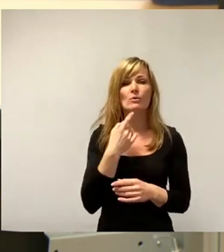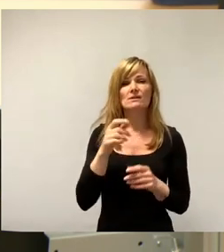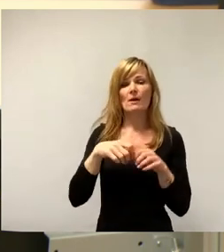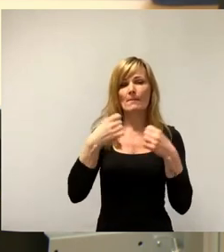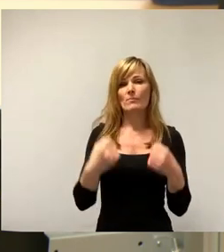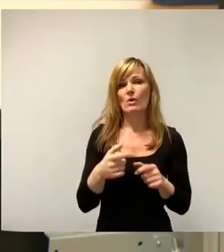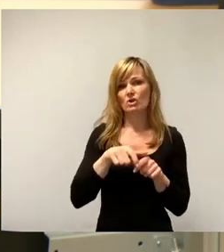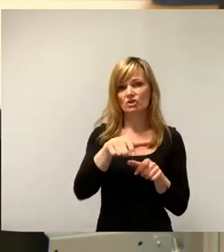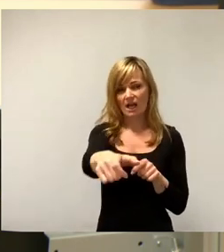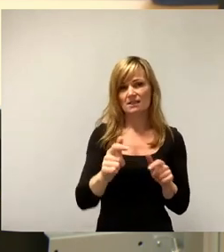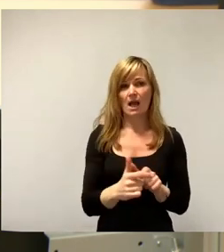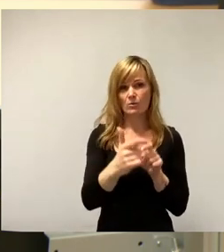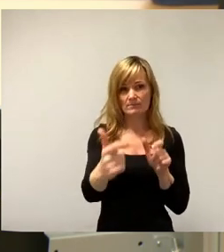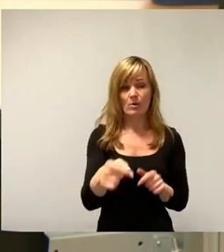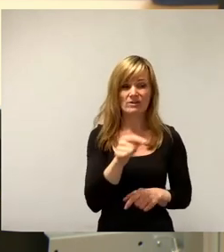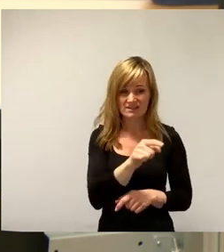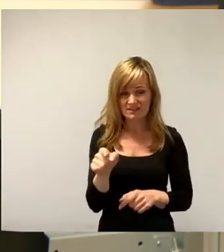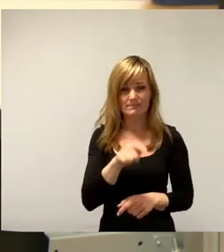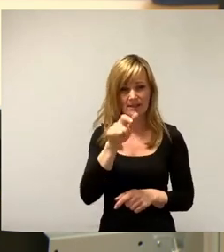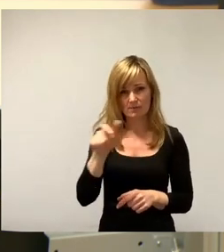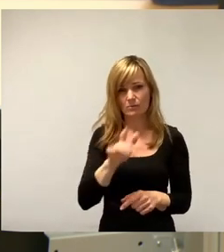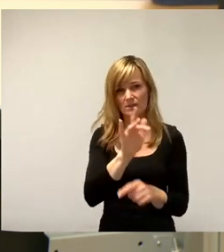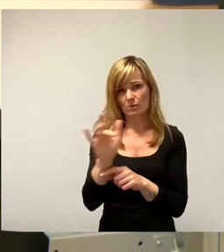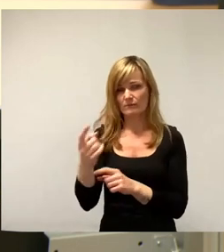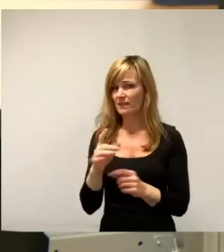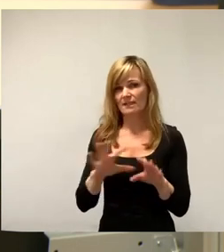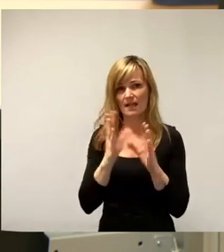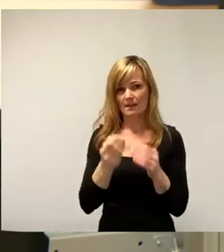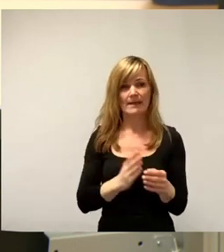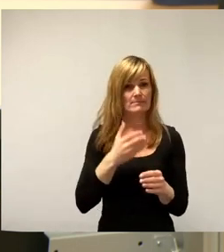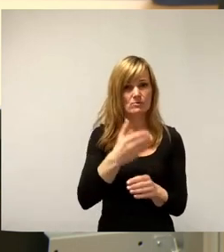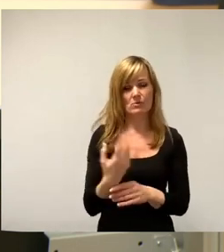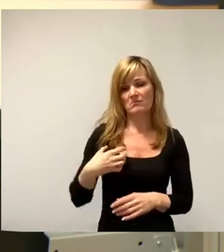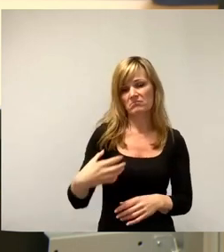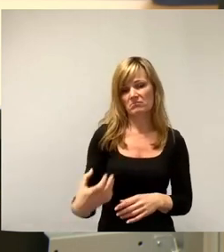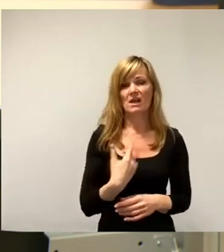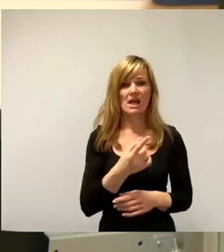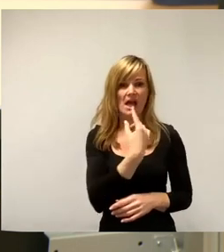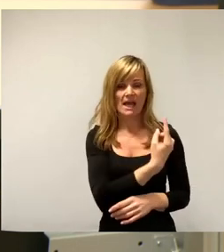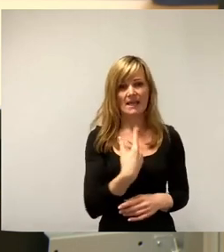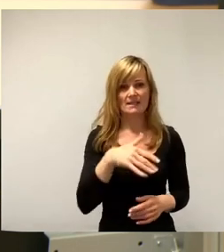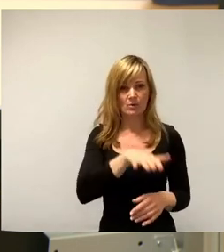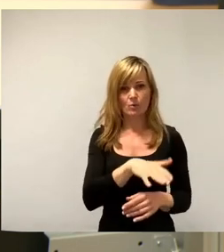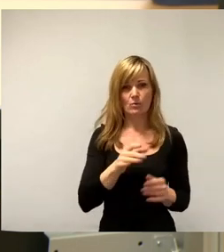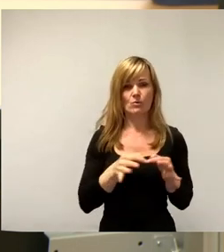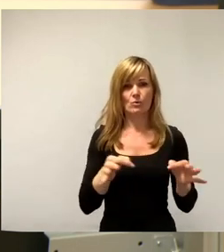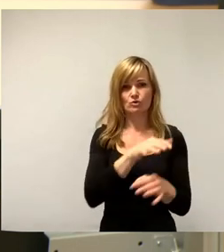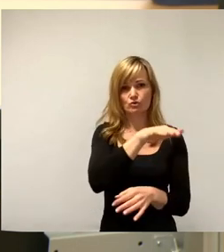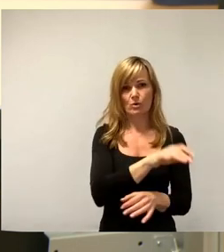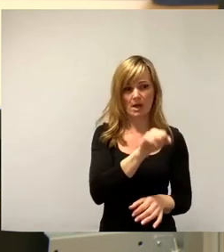die werden getroffen und nicht die Allgemeinheit und vor allem auch nicht die, die viel Geld haben, ihr Auto auf dem eigenen Grundstück parken können. Insofern ist das